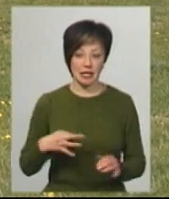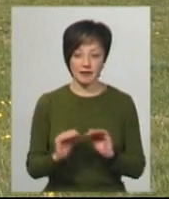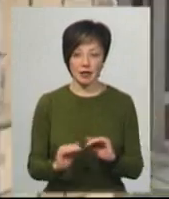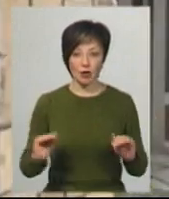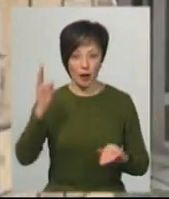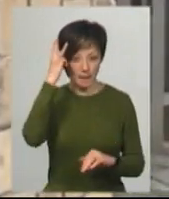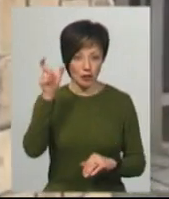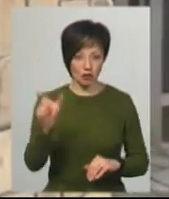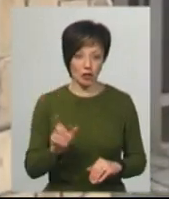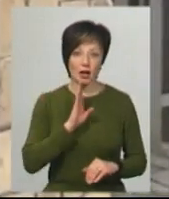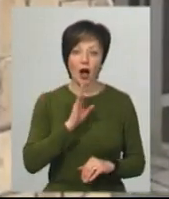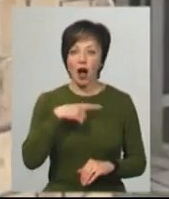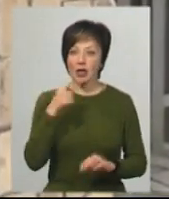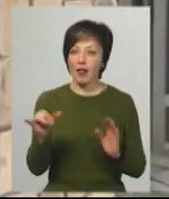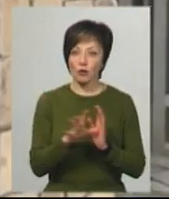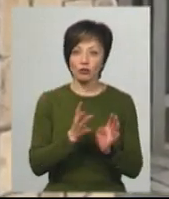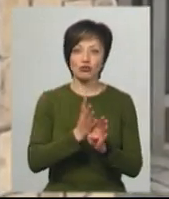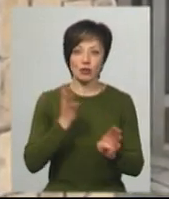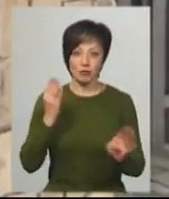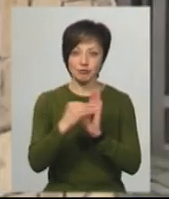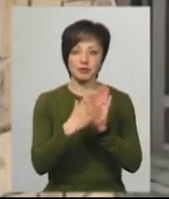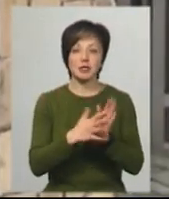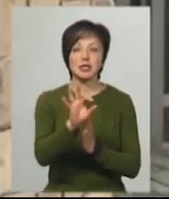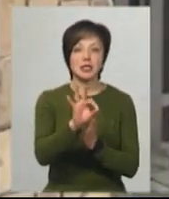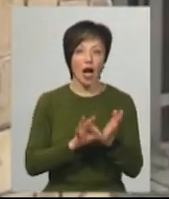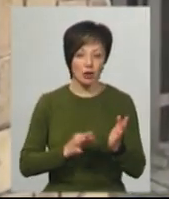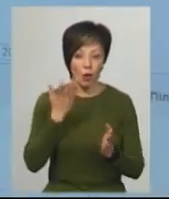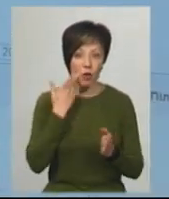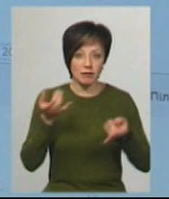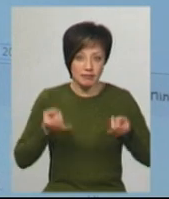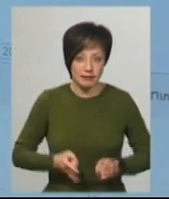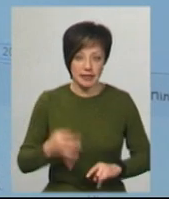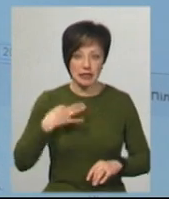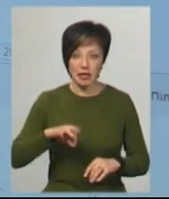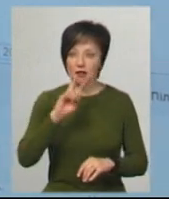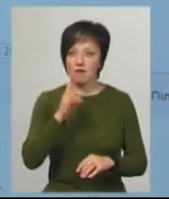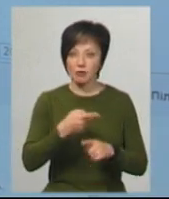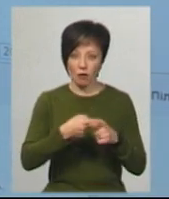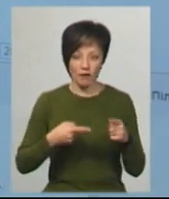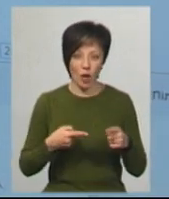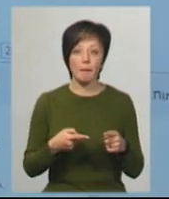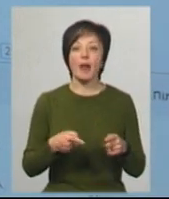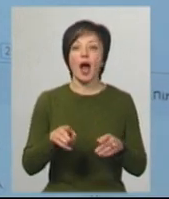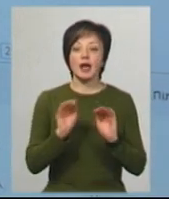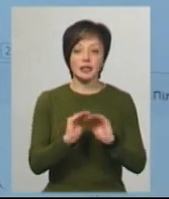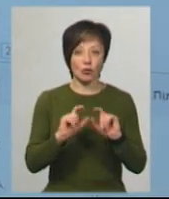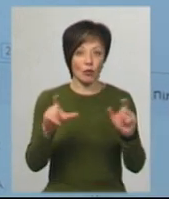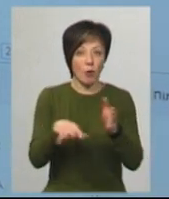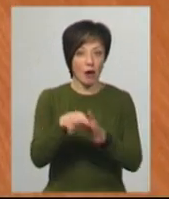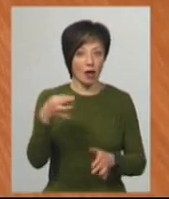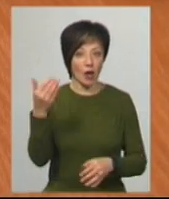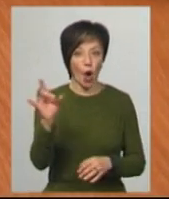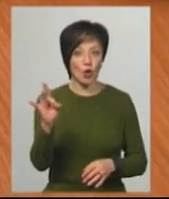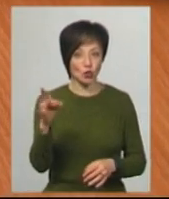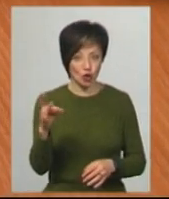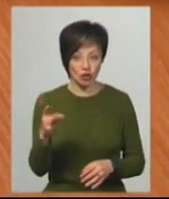хмельничанка Альона. Каже, в електронну чергу ставала одразу після народження сина, якому 2,5 роки. Садочок обрали той, що у мікрорайоні